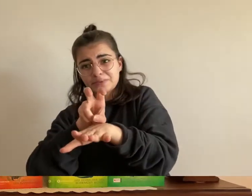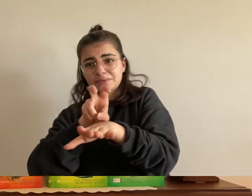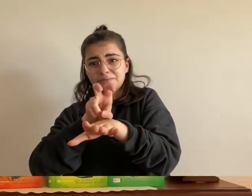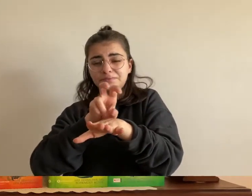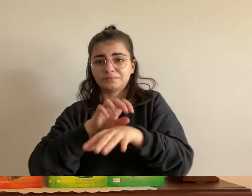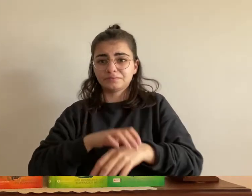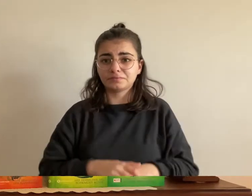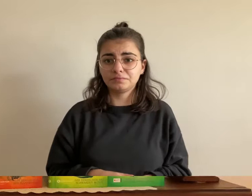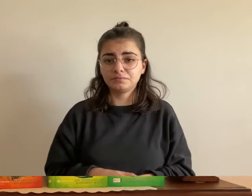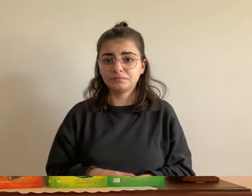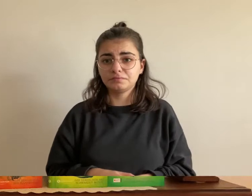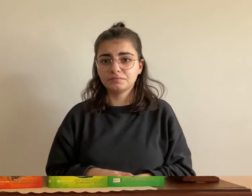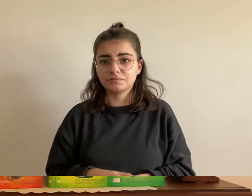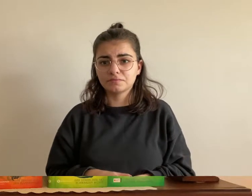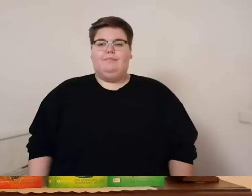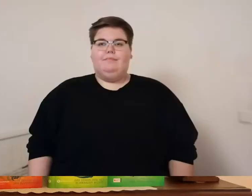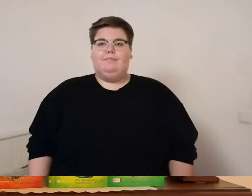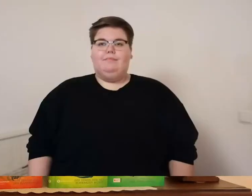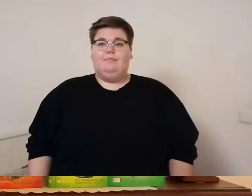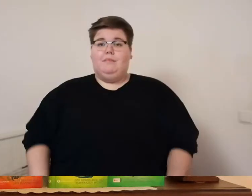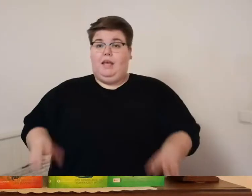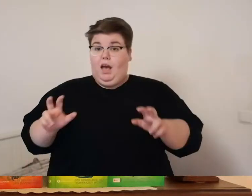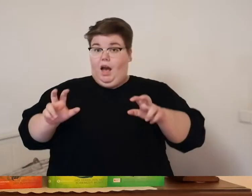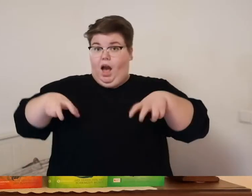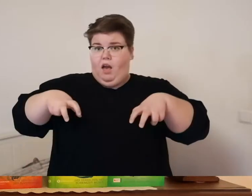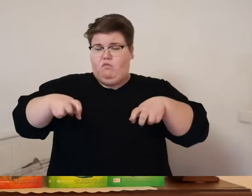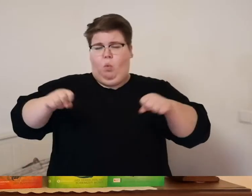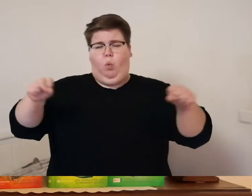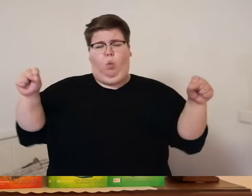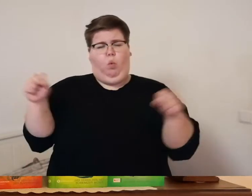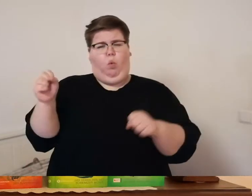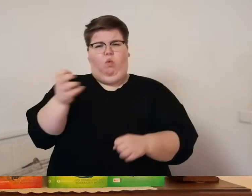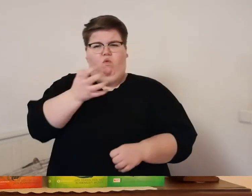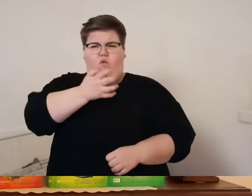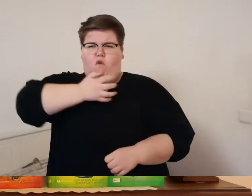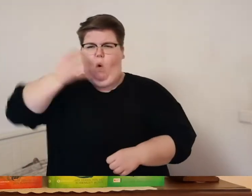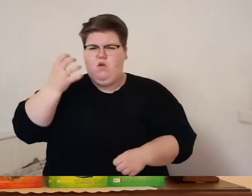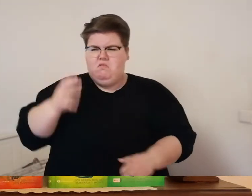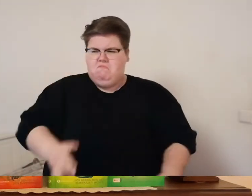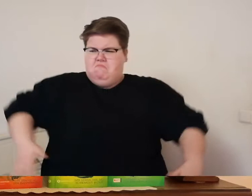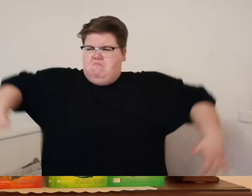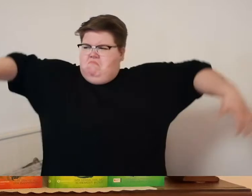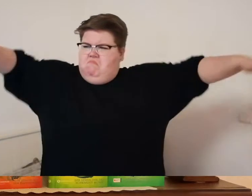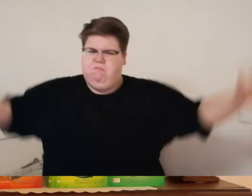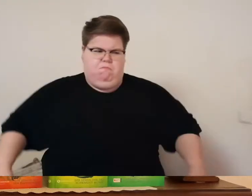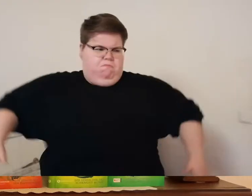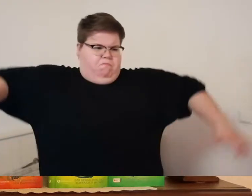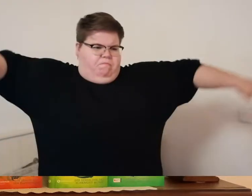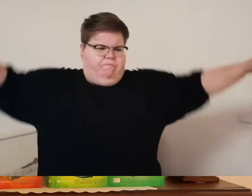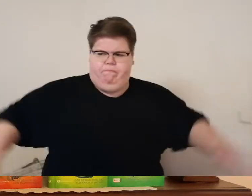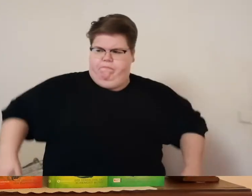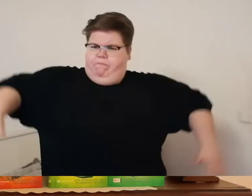wütend darüber dass er eric nicht abschütteln konnte flog der greif mit hohem tempo zwischen